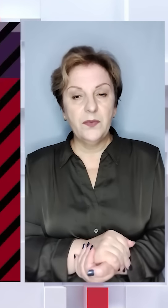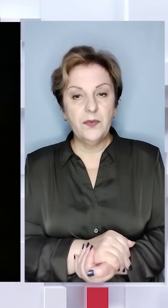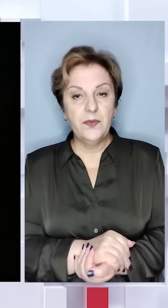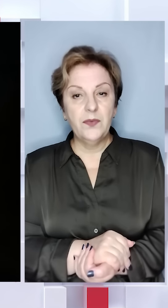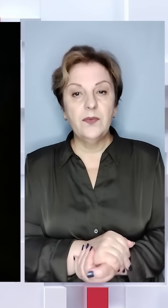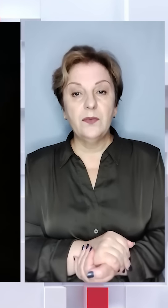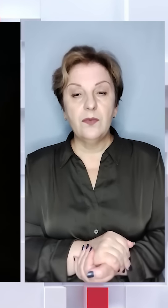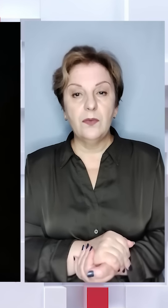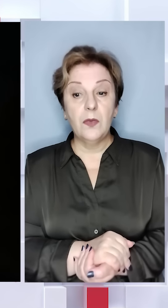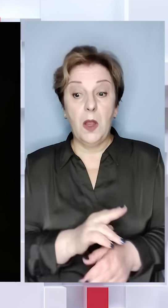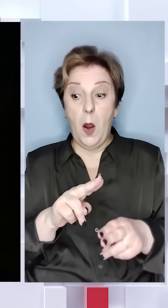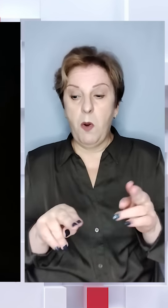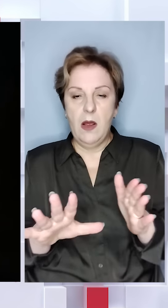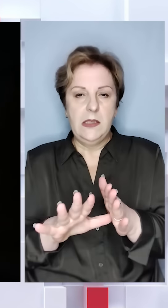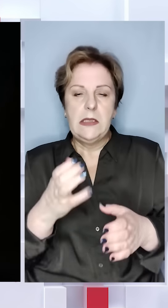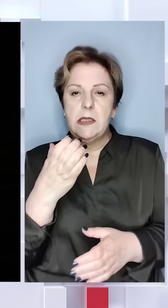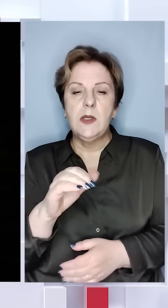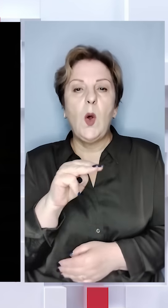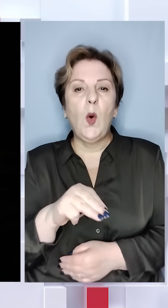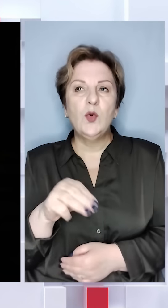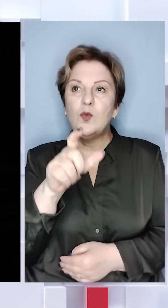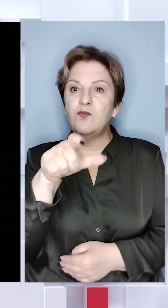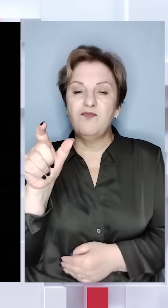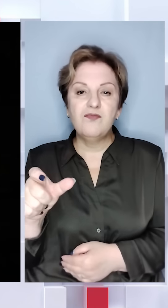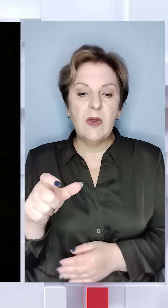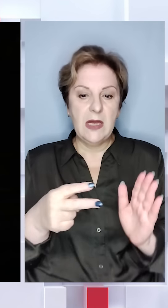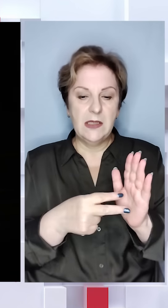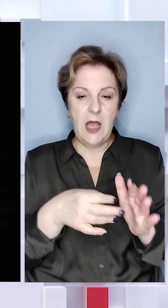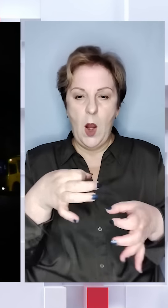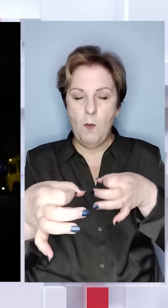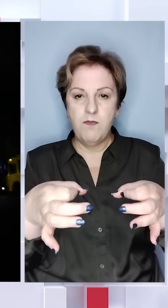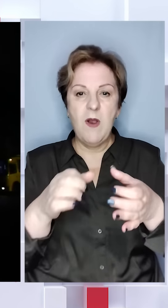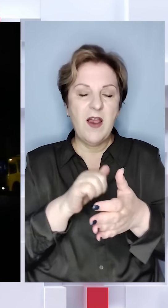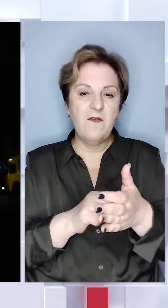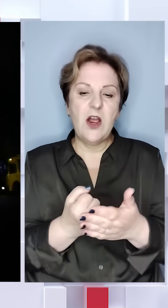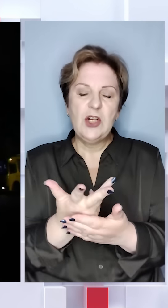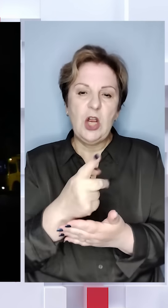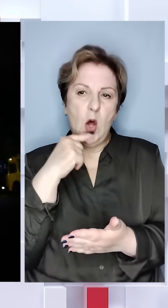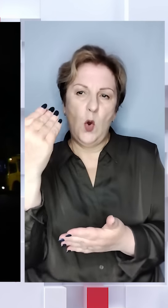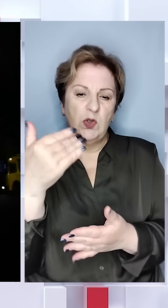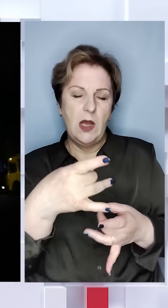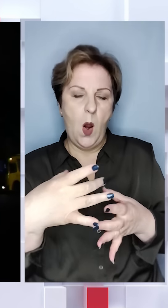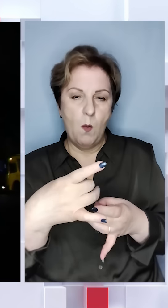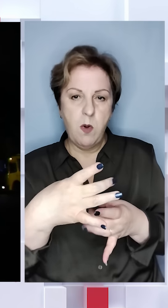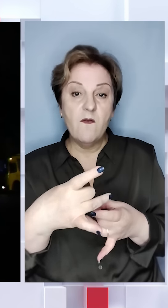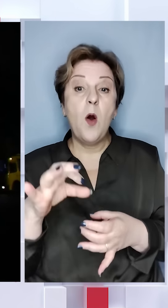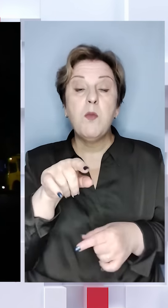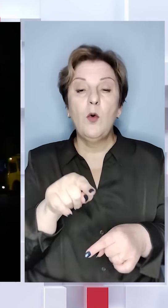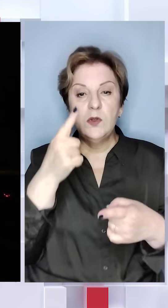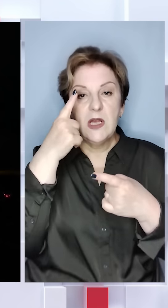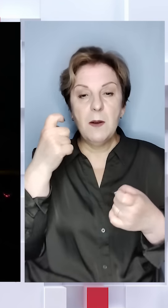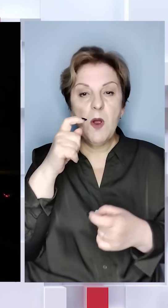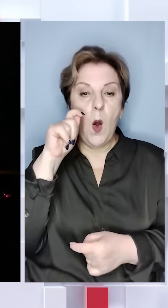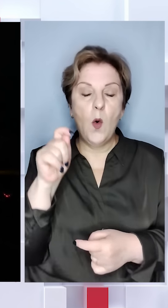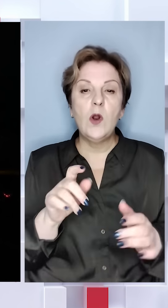Без струму сотні тисяч споживачів у семи областях через численні російські обстріли. Про це повідомили в